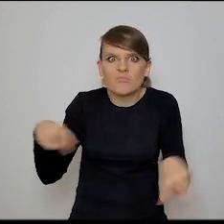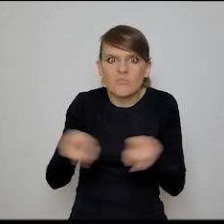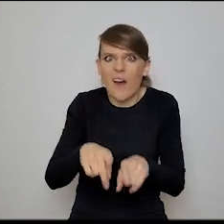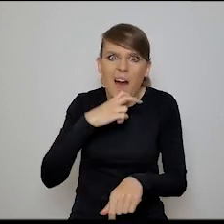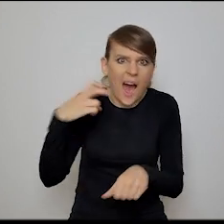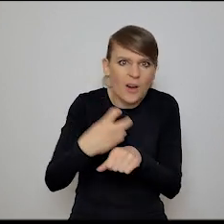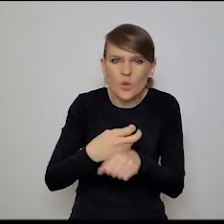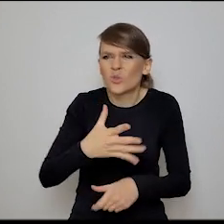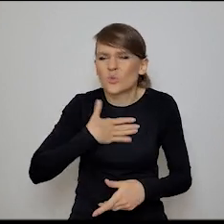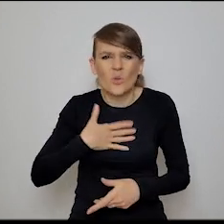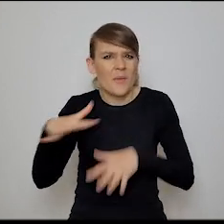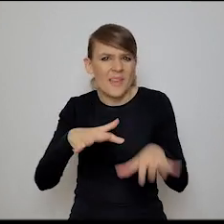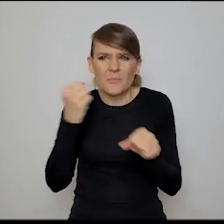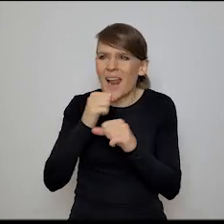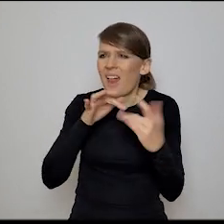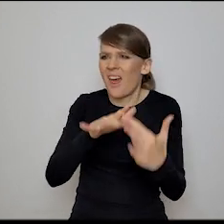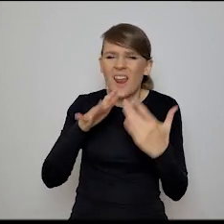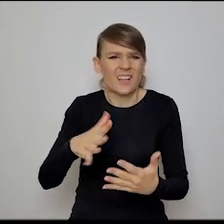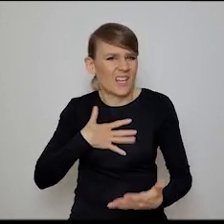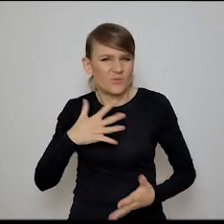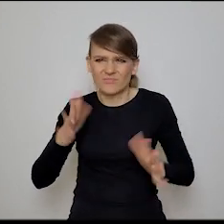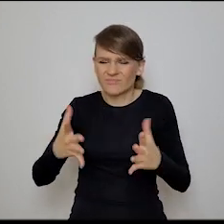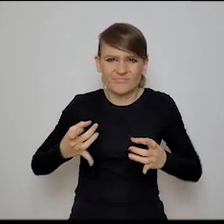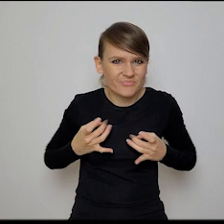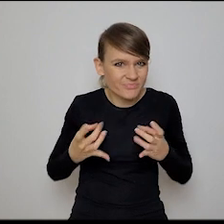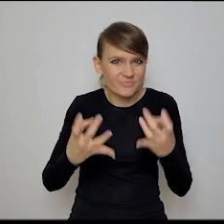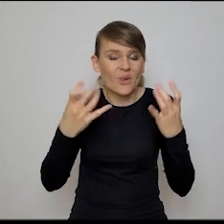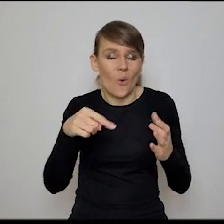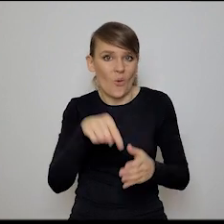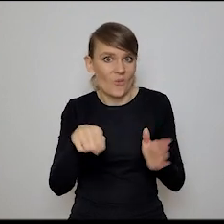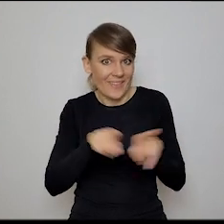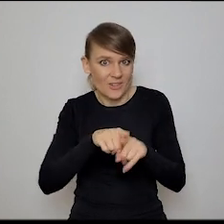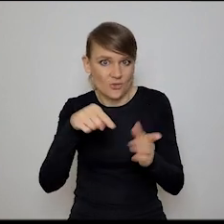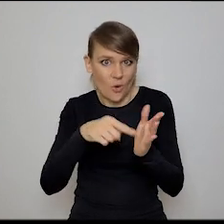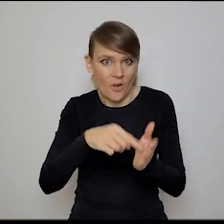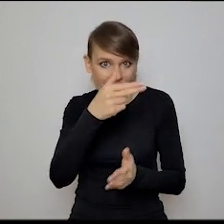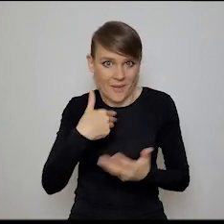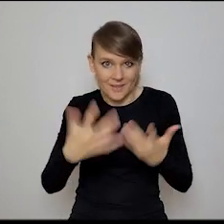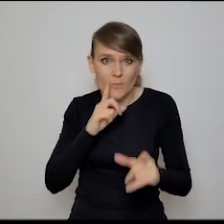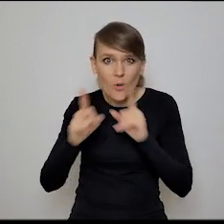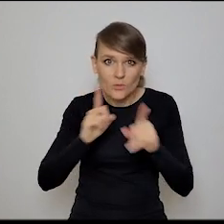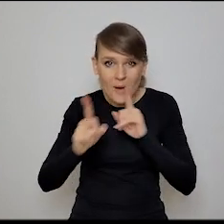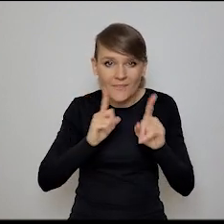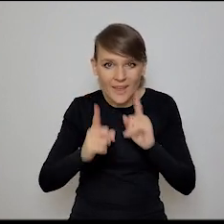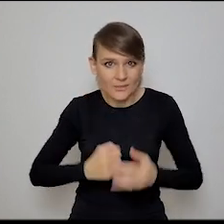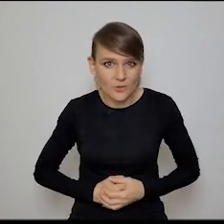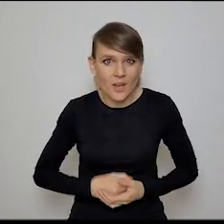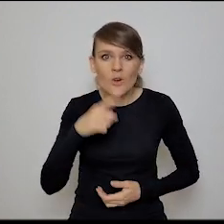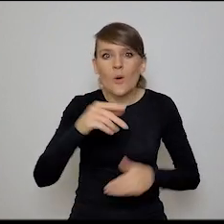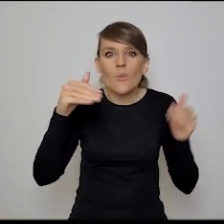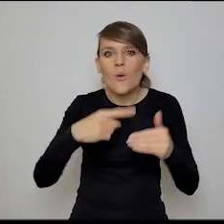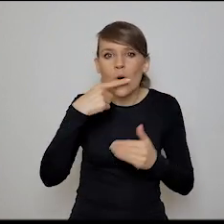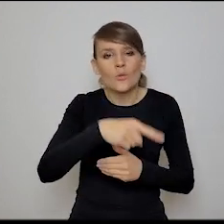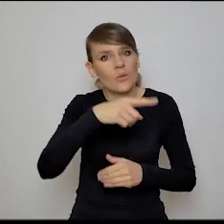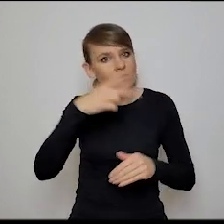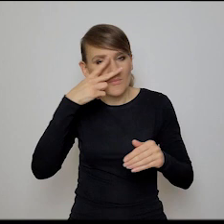relacjami w miejscu pracy, bo to jest też ta druga rzecz, którą chciałem z tobą porozmawiać, to znaczy gdzieś tutaj idziemy w stronę takiego paradygmatu, nazwijmy to sobie